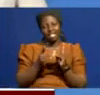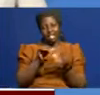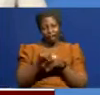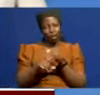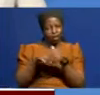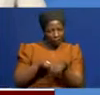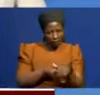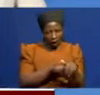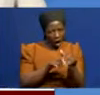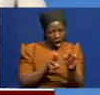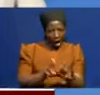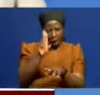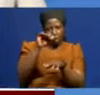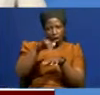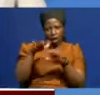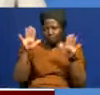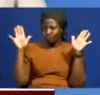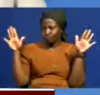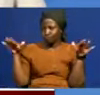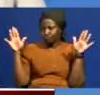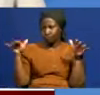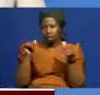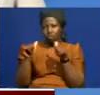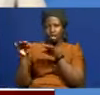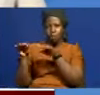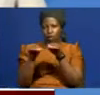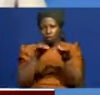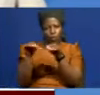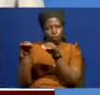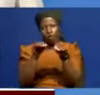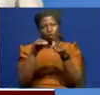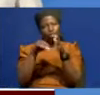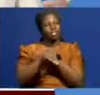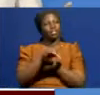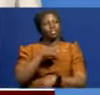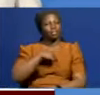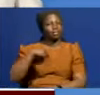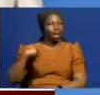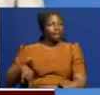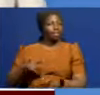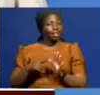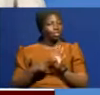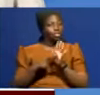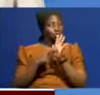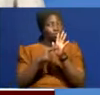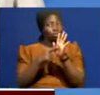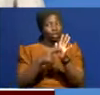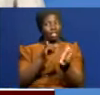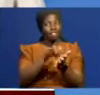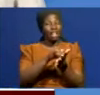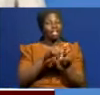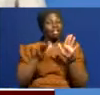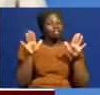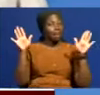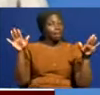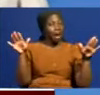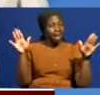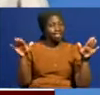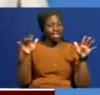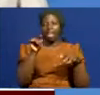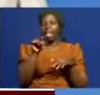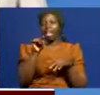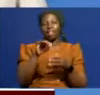idadi ya ndege wanauhamahama nchini China. Zikionisha kuwa idadi ya ndege hao